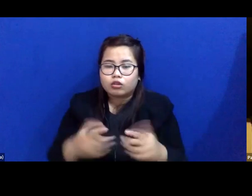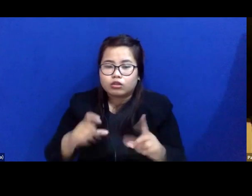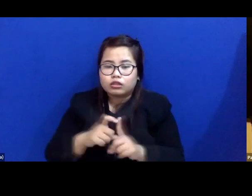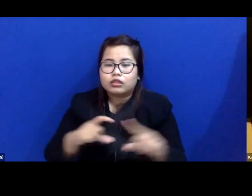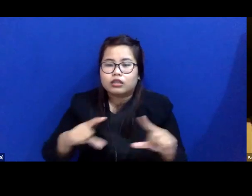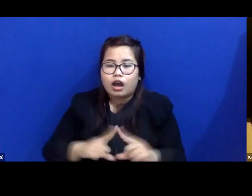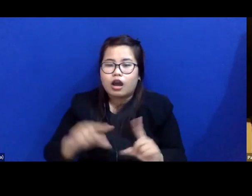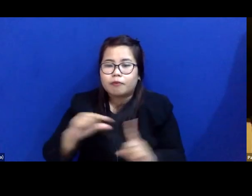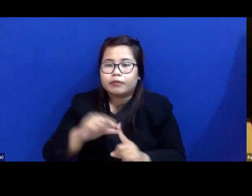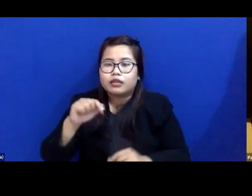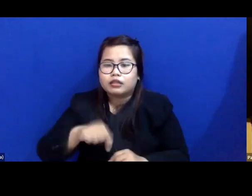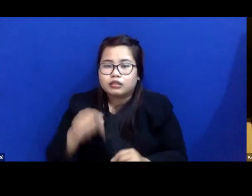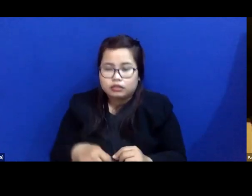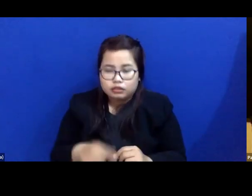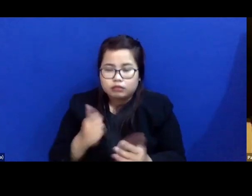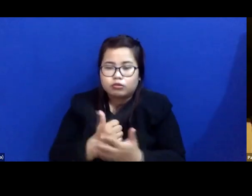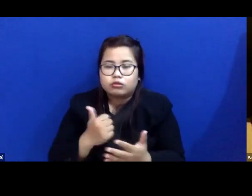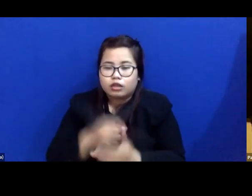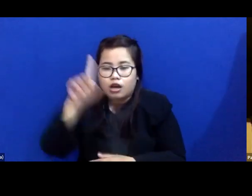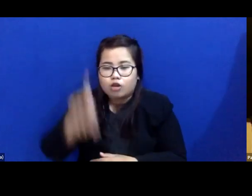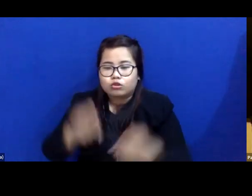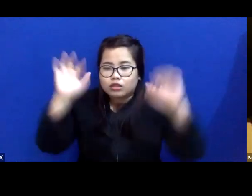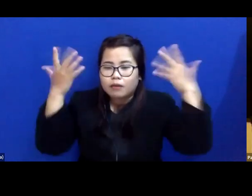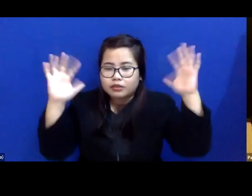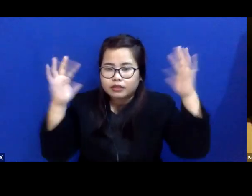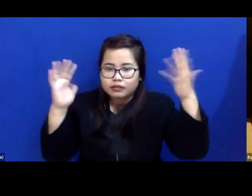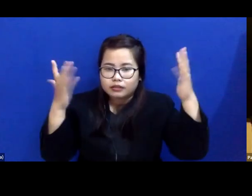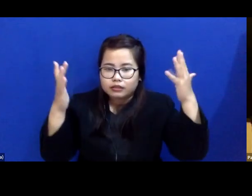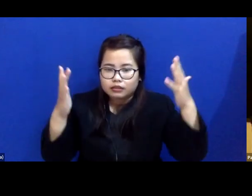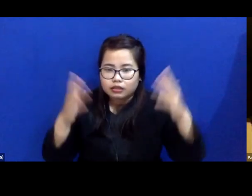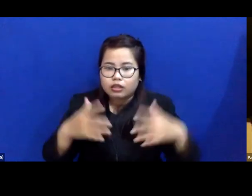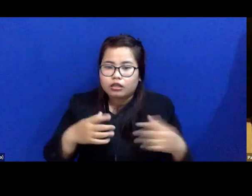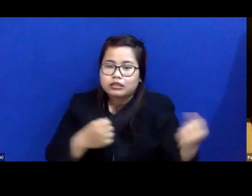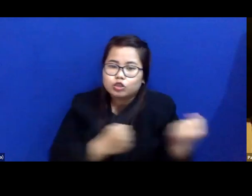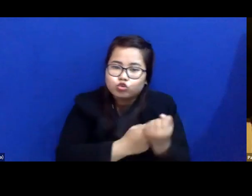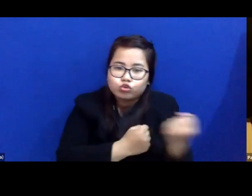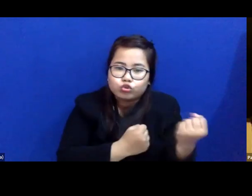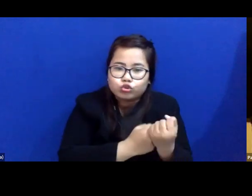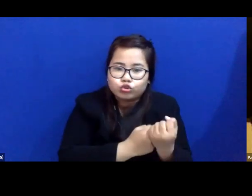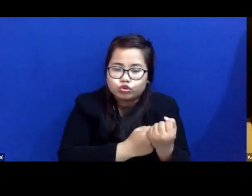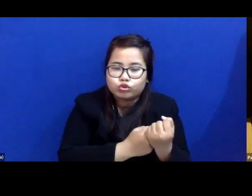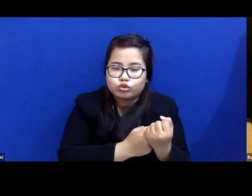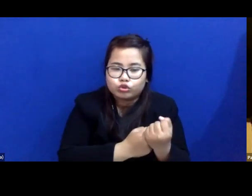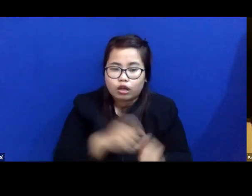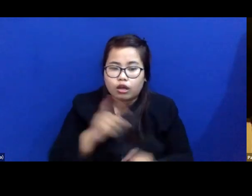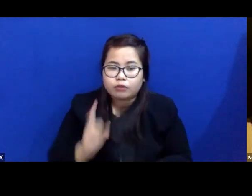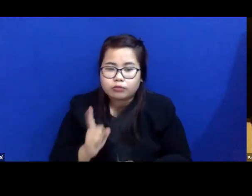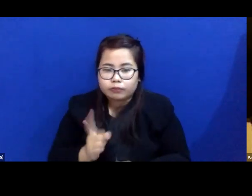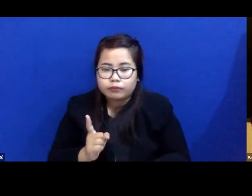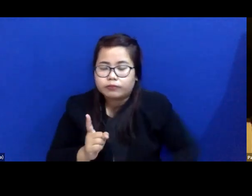patut diapresiasi, didukung, karena